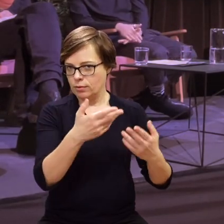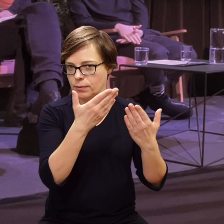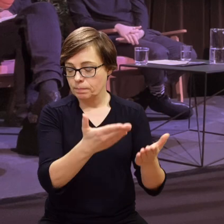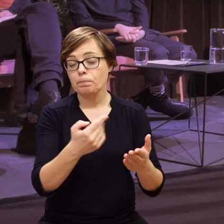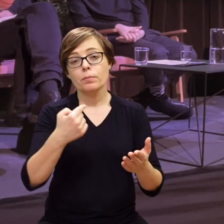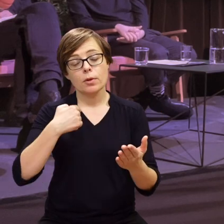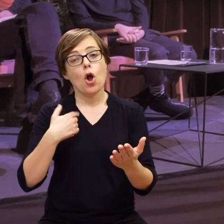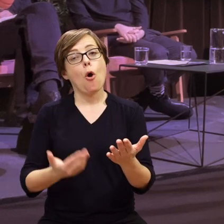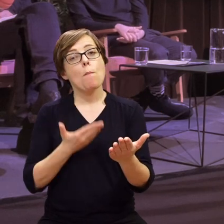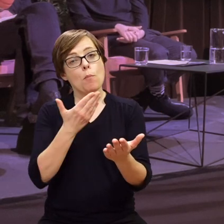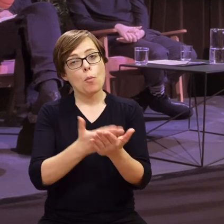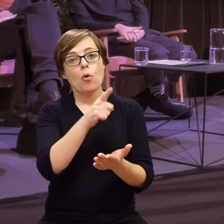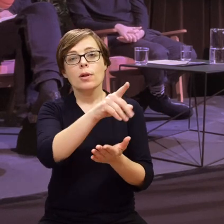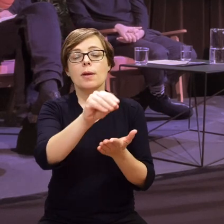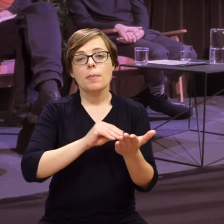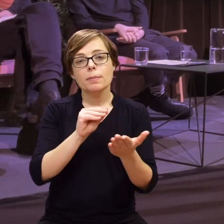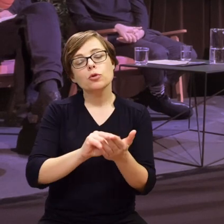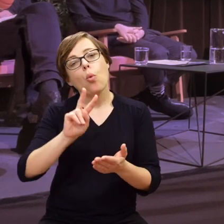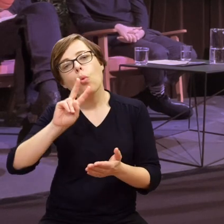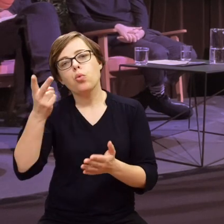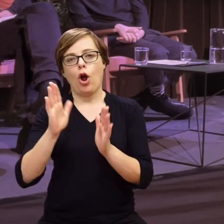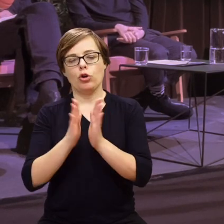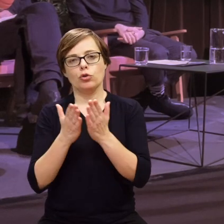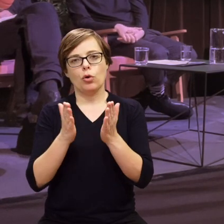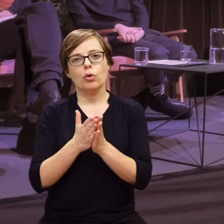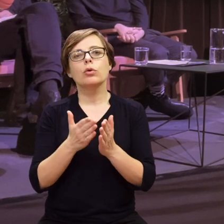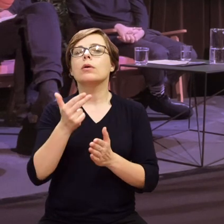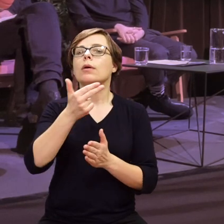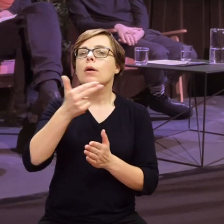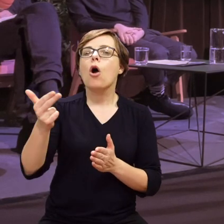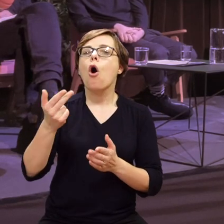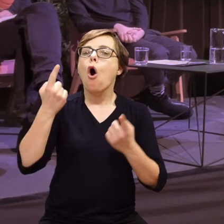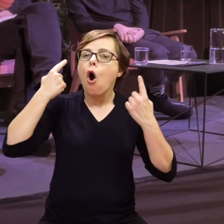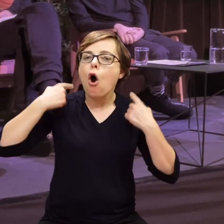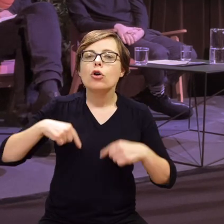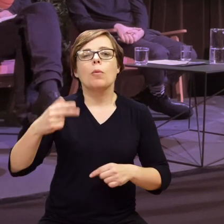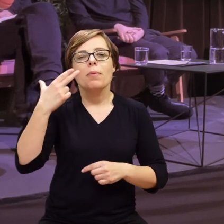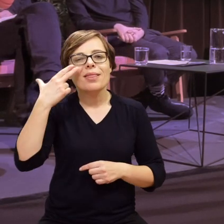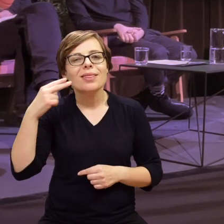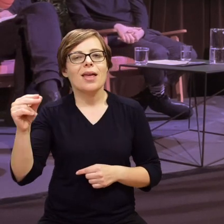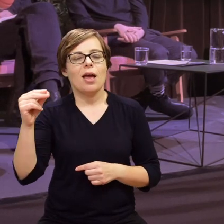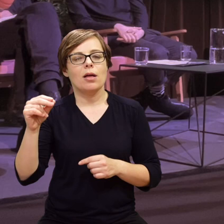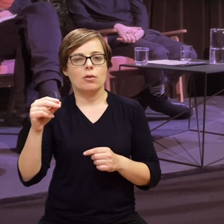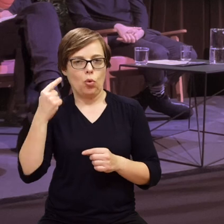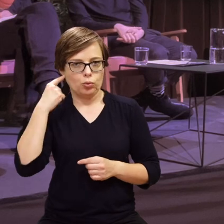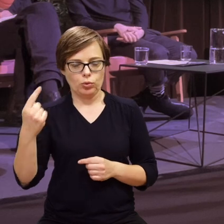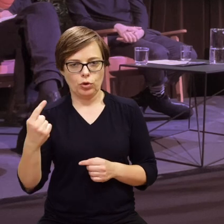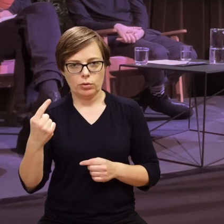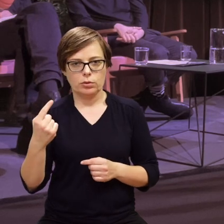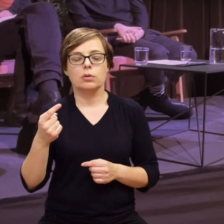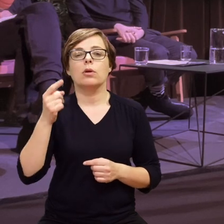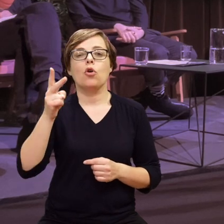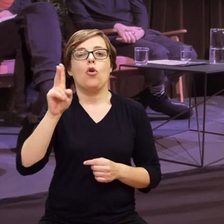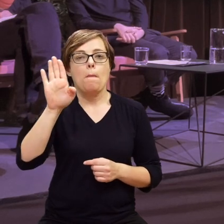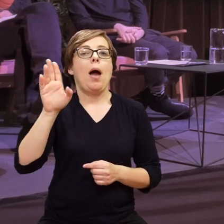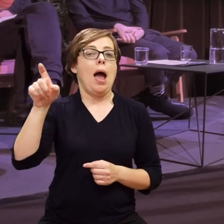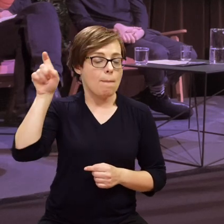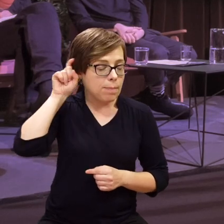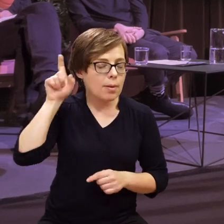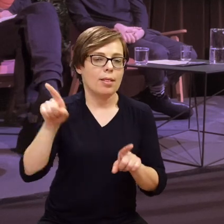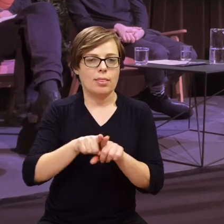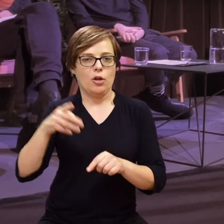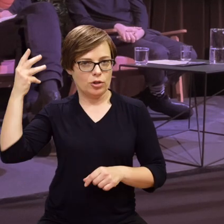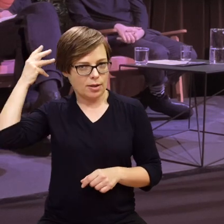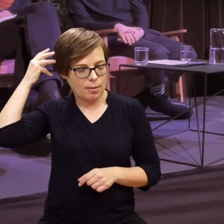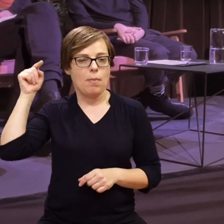Anny. Proponuje Pani napisanie drugiej książki o osobach niedosłyszących, zaaparatowanych oraz